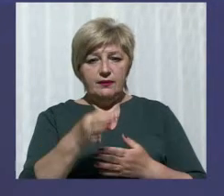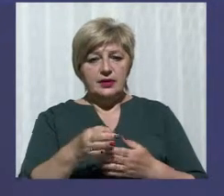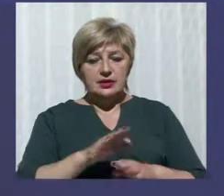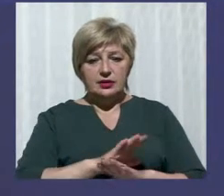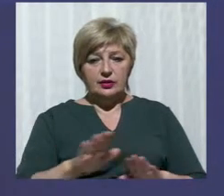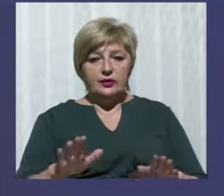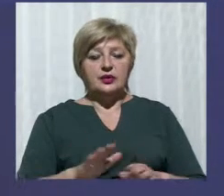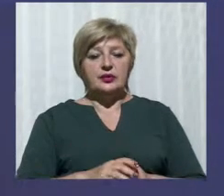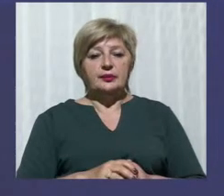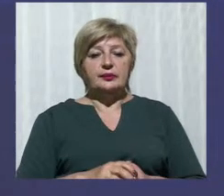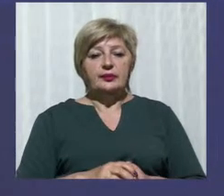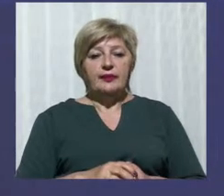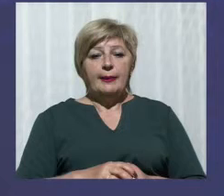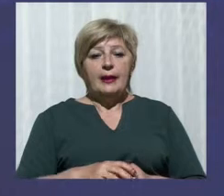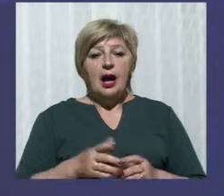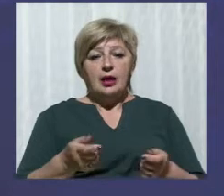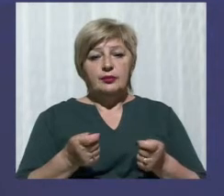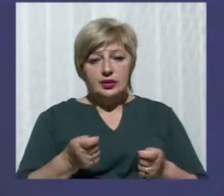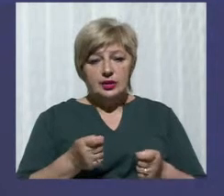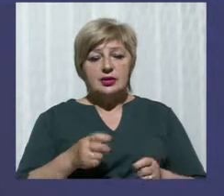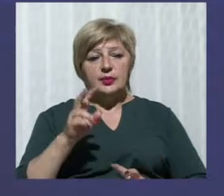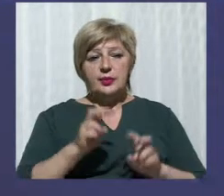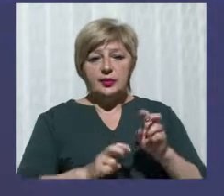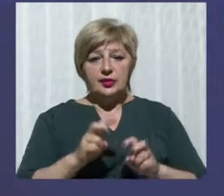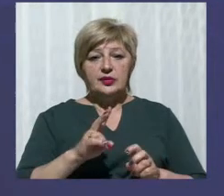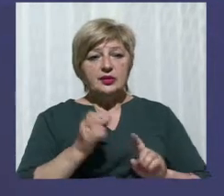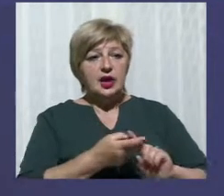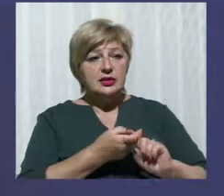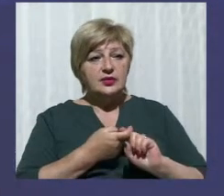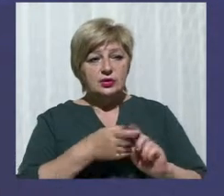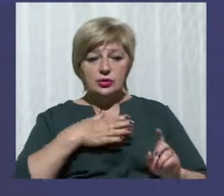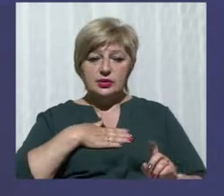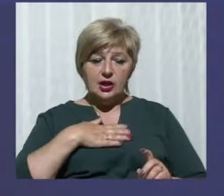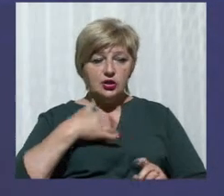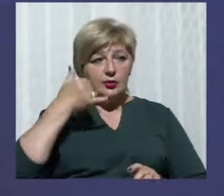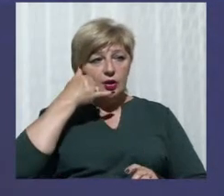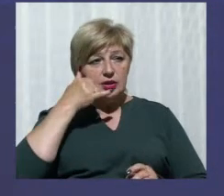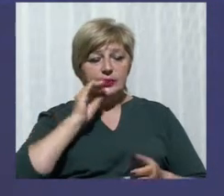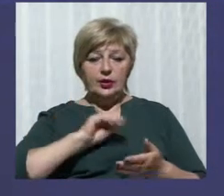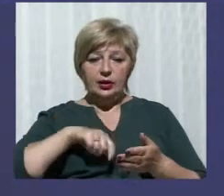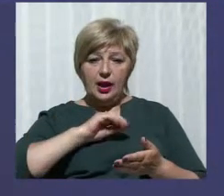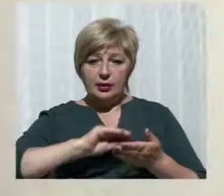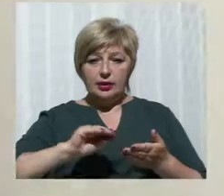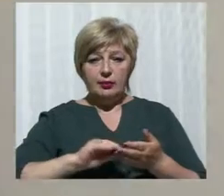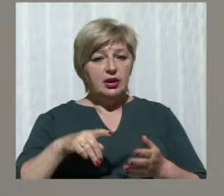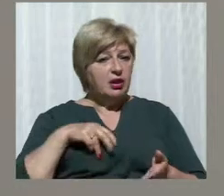залізорудного комбінату. Адміністрація підприємства на зв'язок з нашими кореспондентами не виходить.